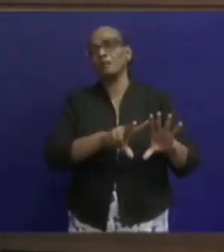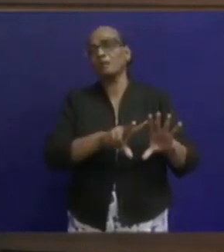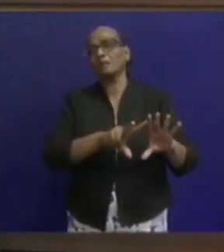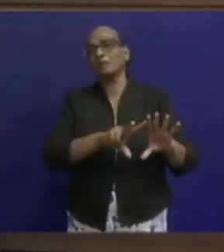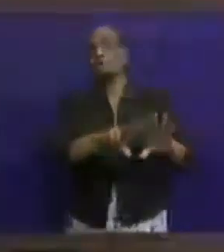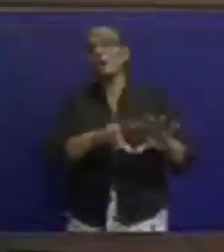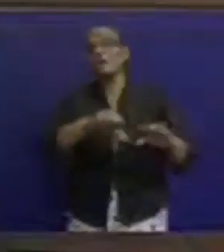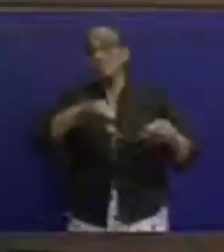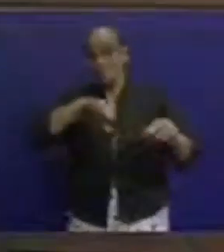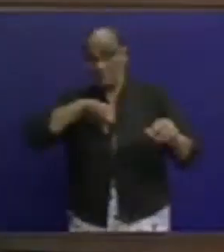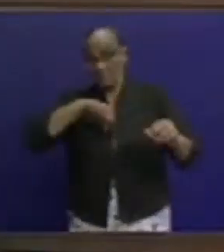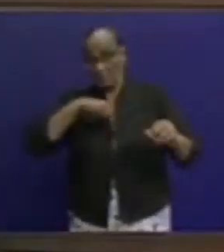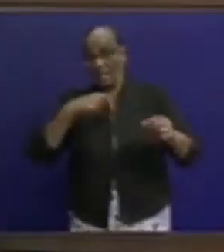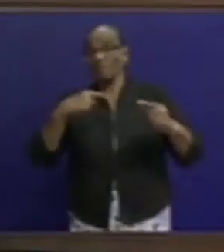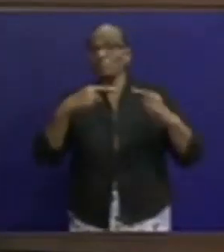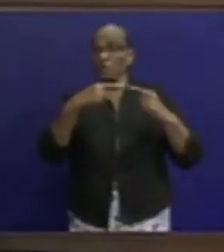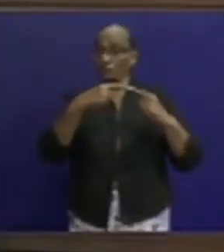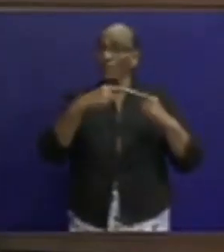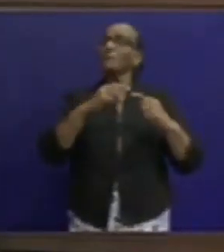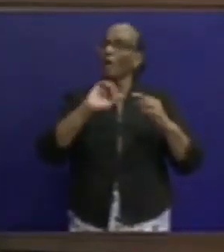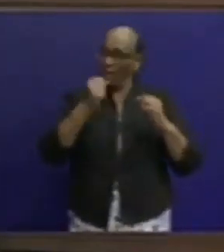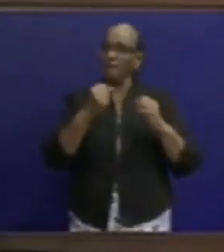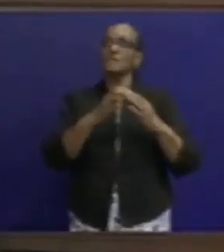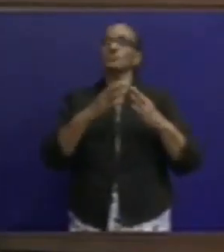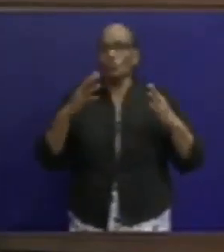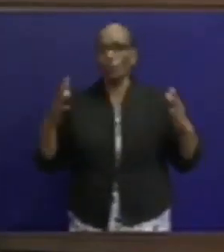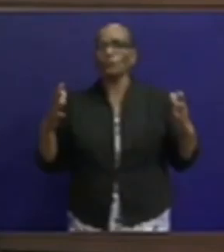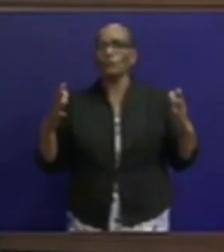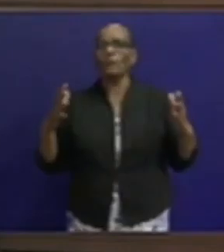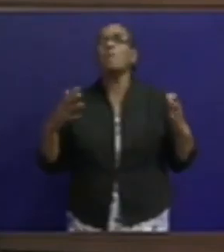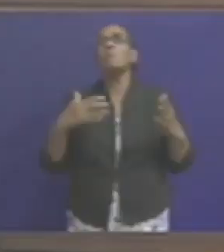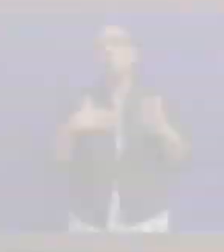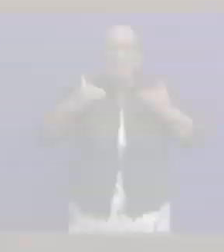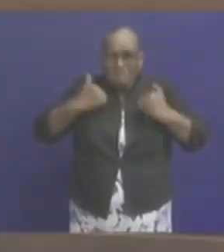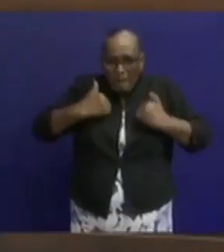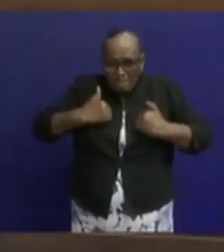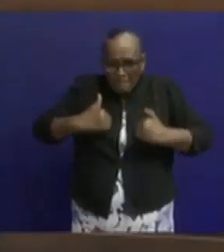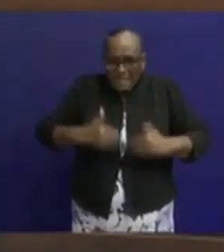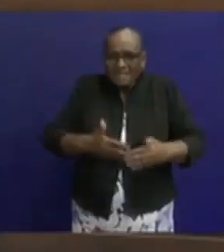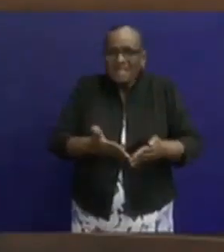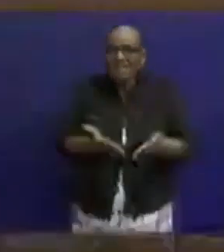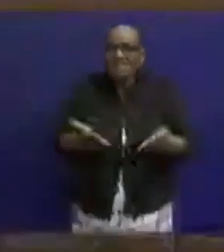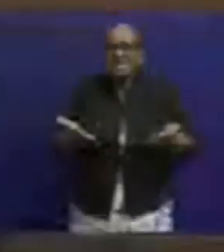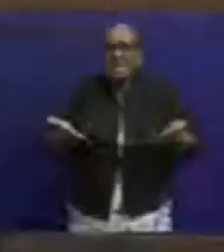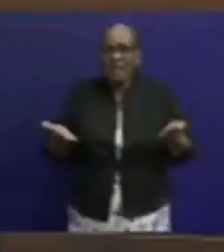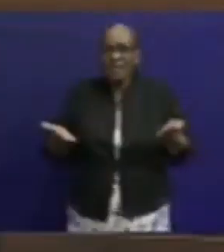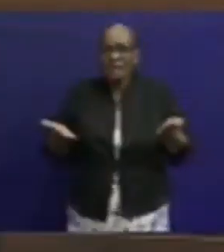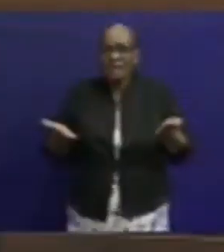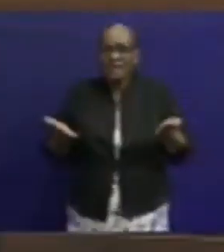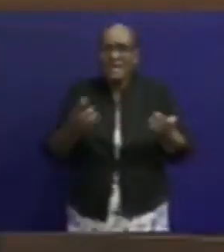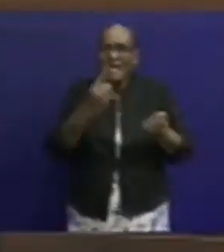zelf besmet zijn. Die is natuurlijk groot. En wij willen dat toch wel voorkomen. En als we